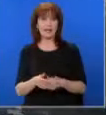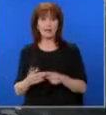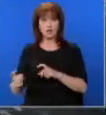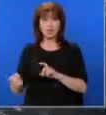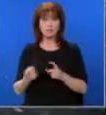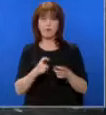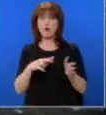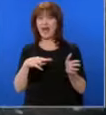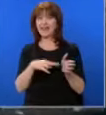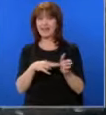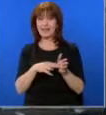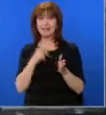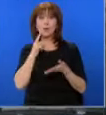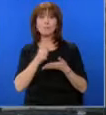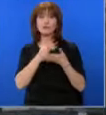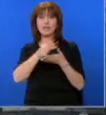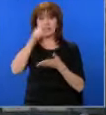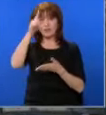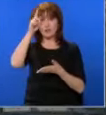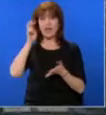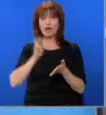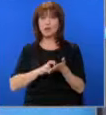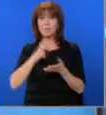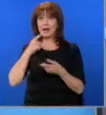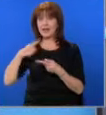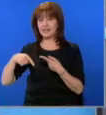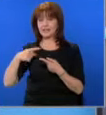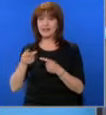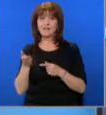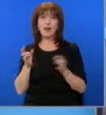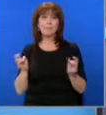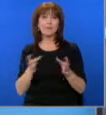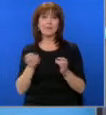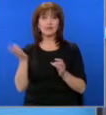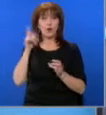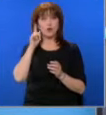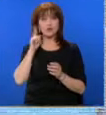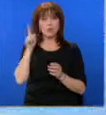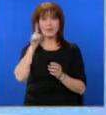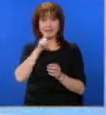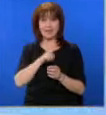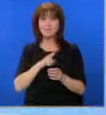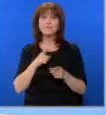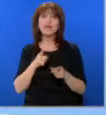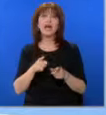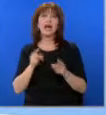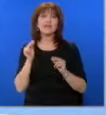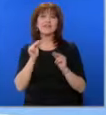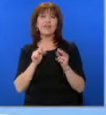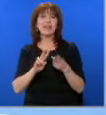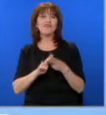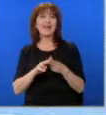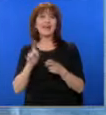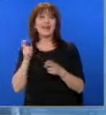Спорове в енергетиката, бюджетът на София и Банката за развитие в още от Деня Венко Събрутев от ППДБ, общейският съватник